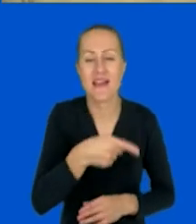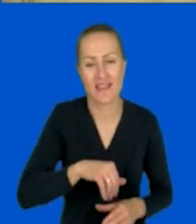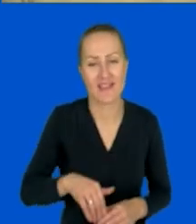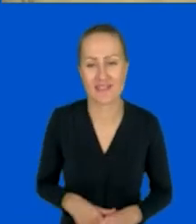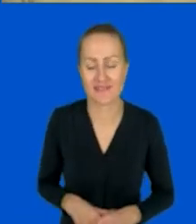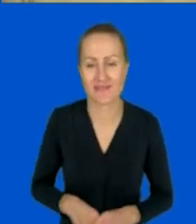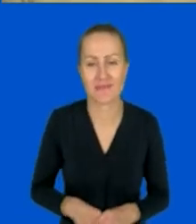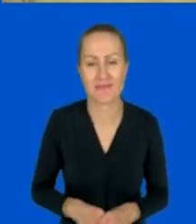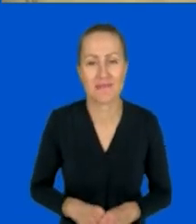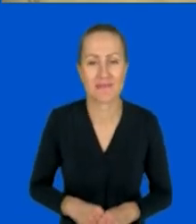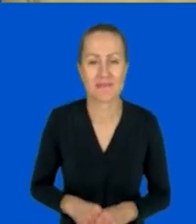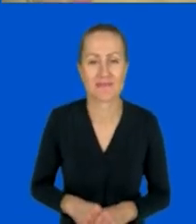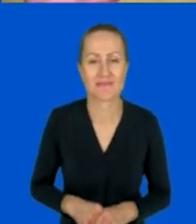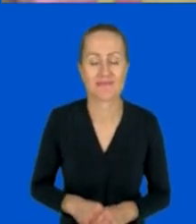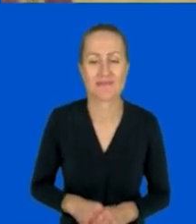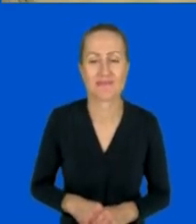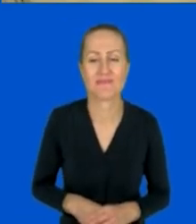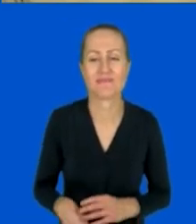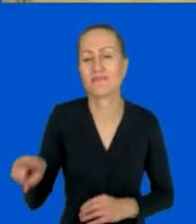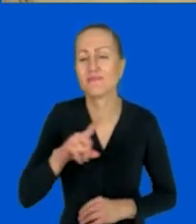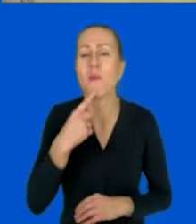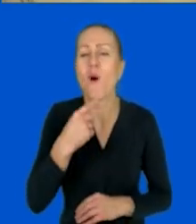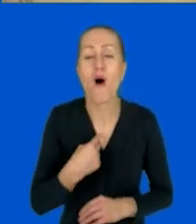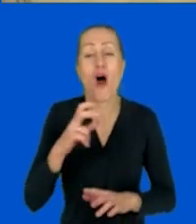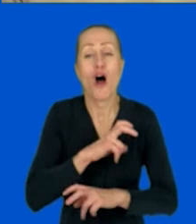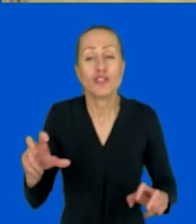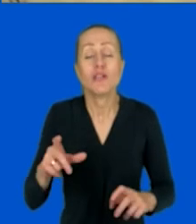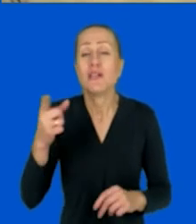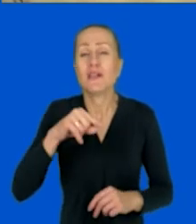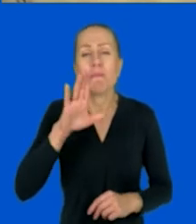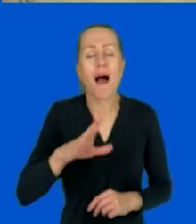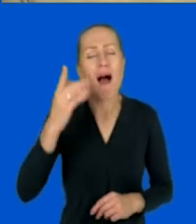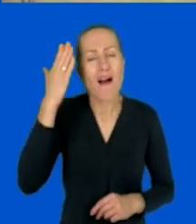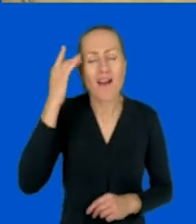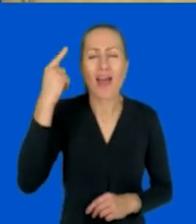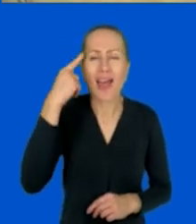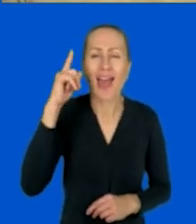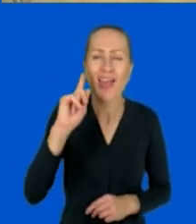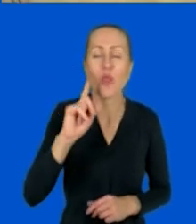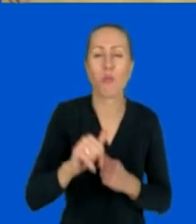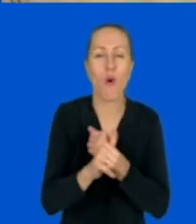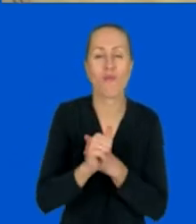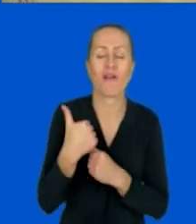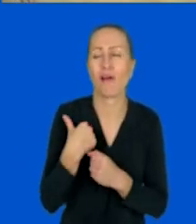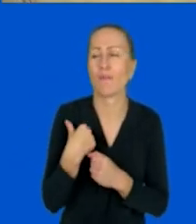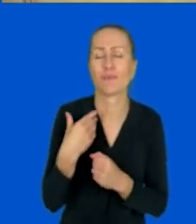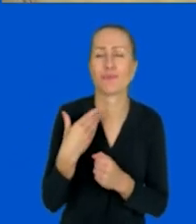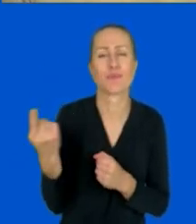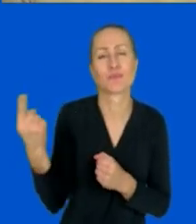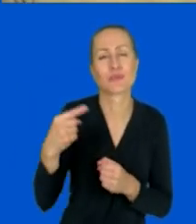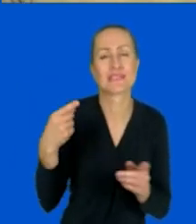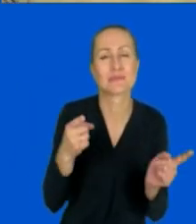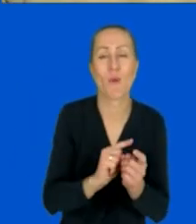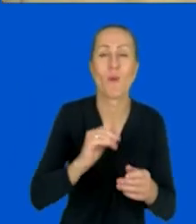Czy powiedzcie mi, czy przychodzi Wam do głowy jedna wymówka, którą musieliście podać, jak spóźniliście się na